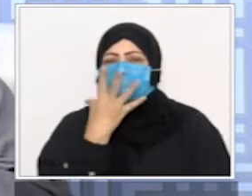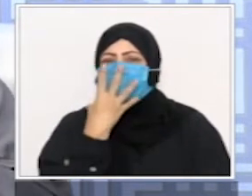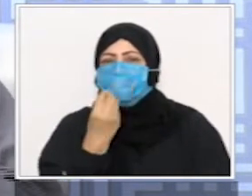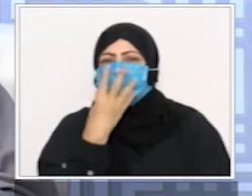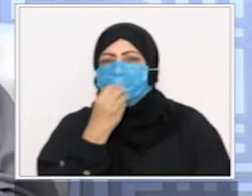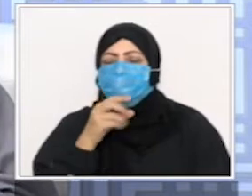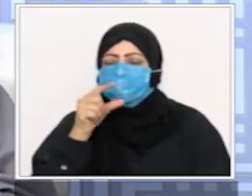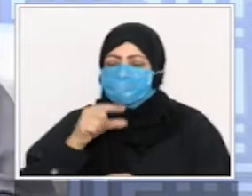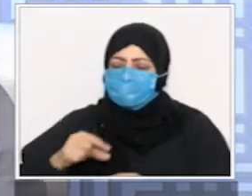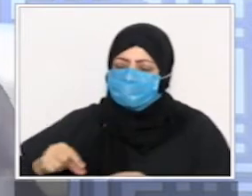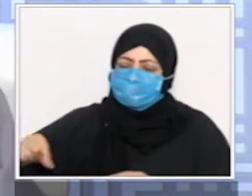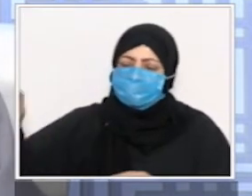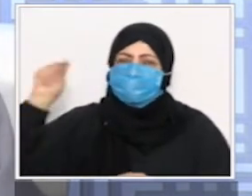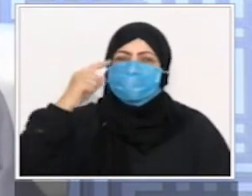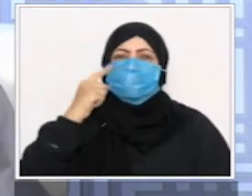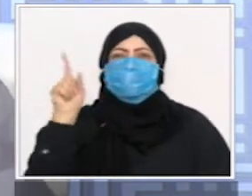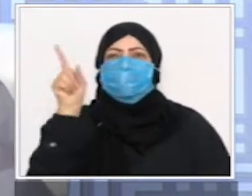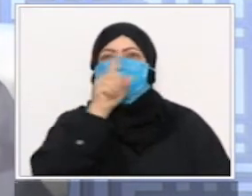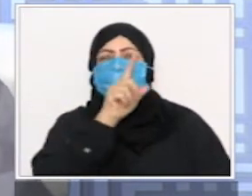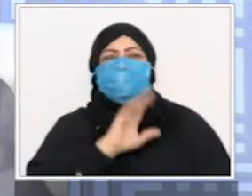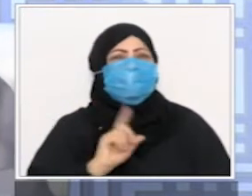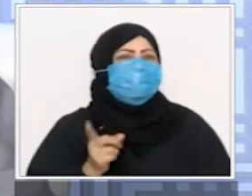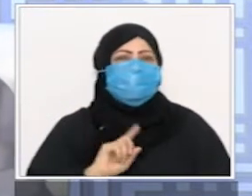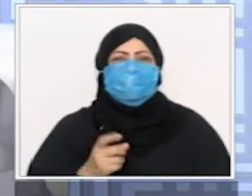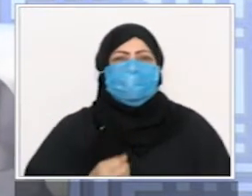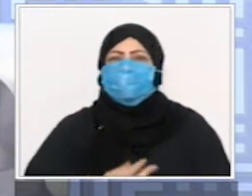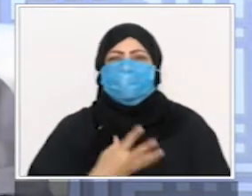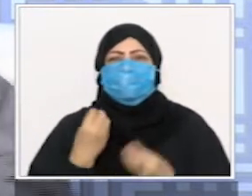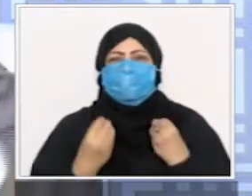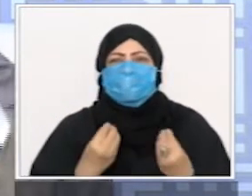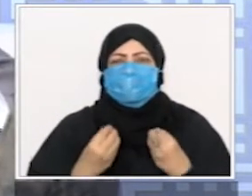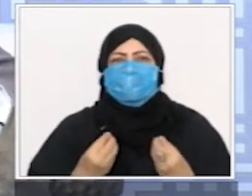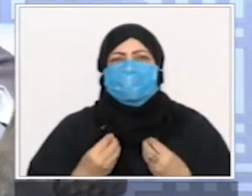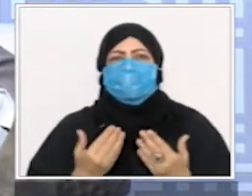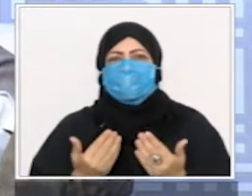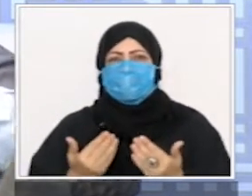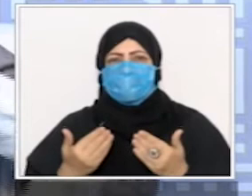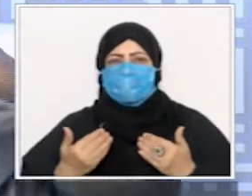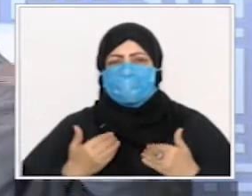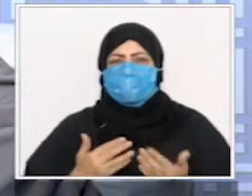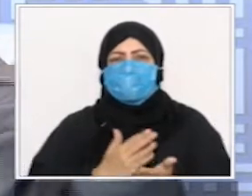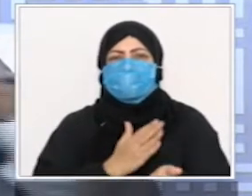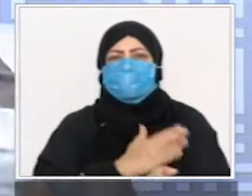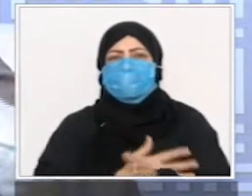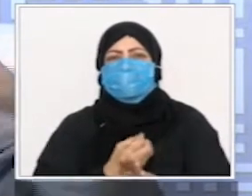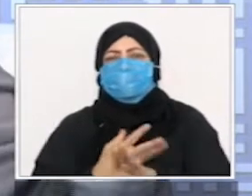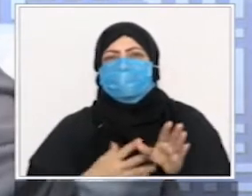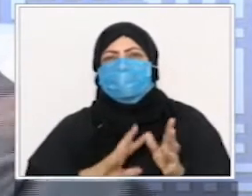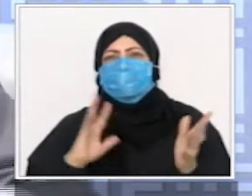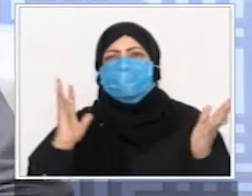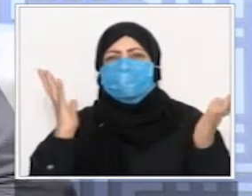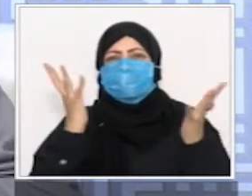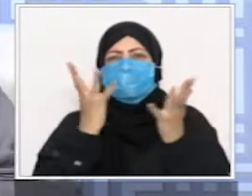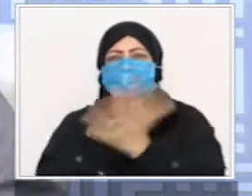يدل على طلوع الفجر هذا قبل طلوع الفجر فإذا تغير الضوء بالانعكسات أصبح عرضا أفقيا